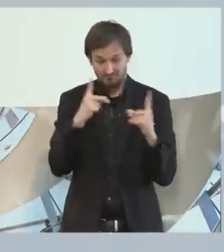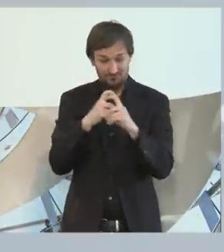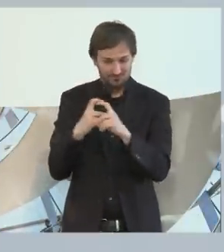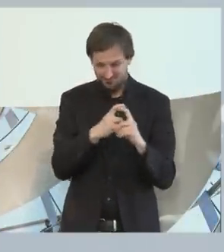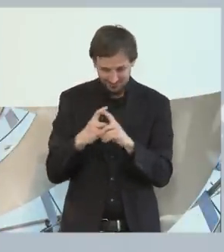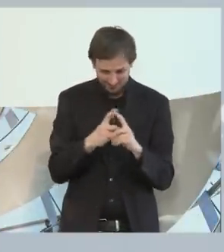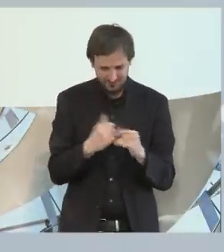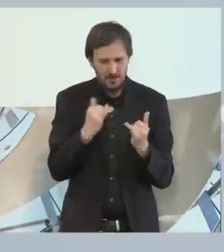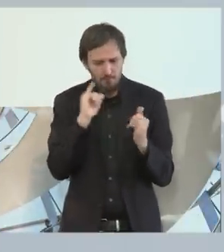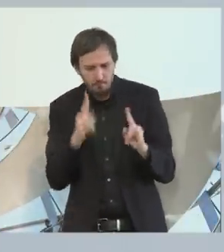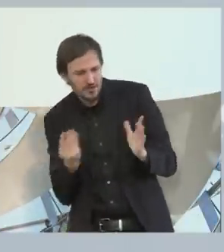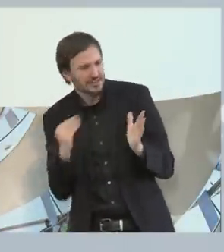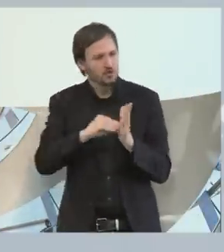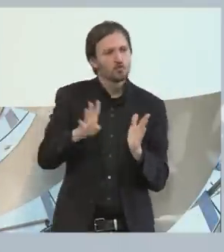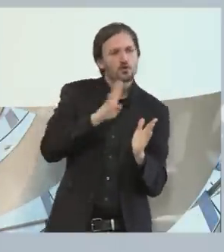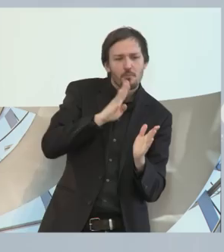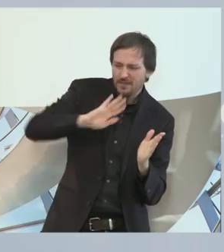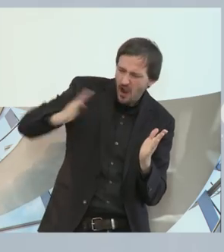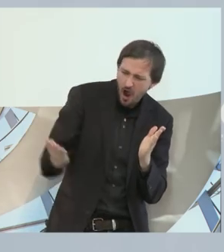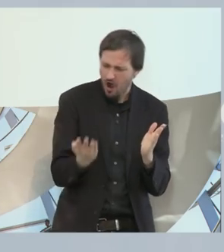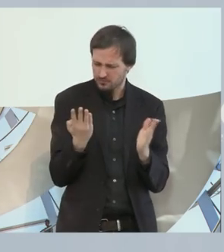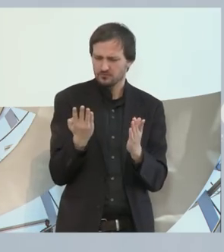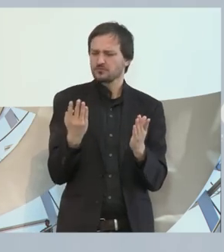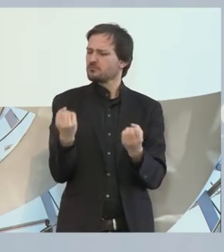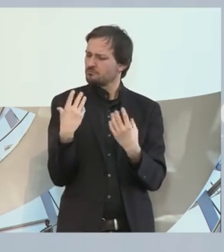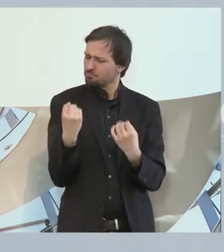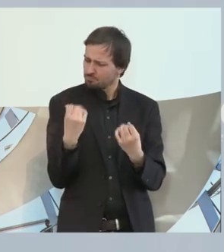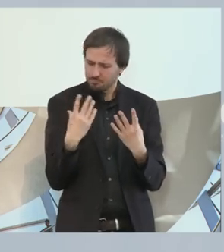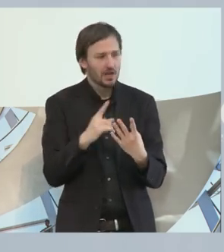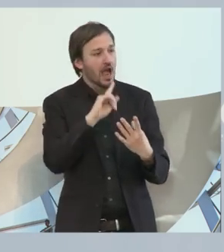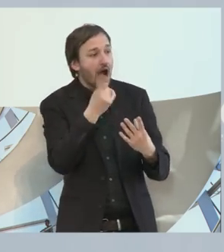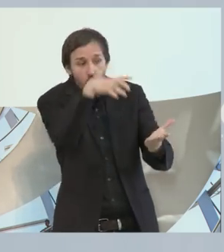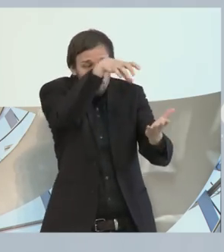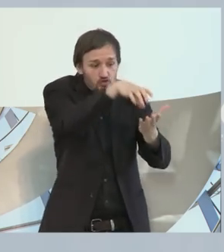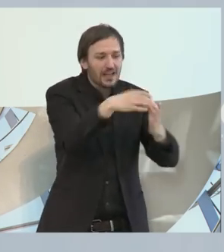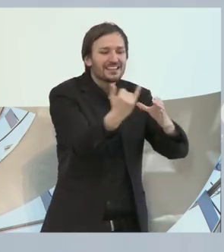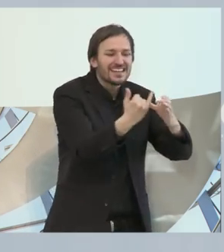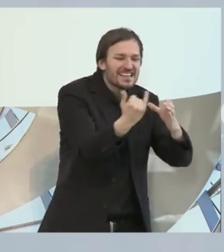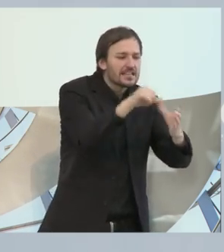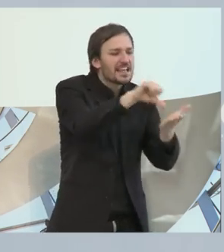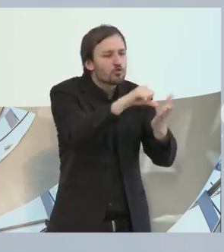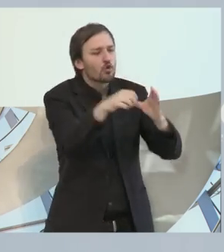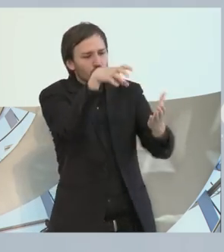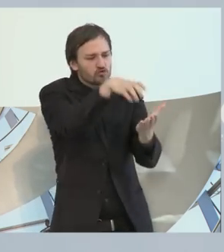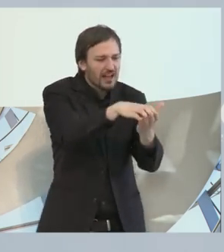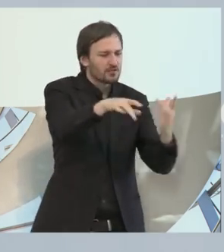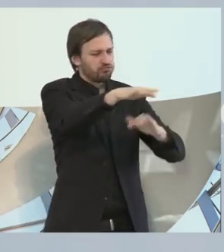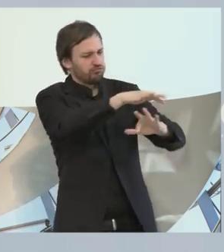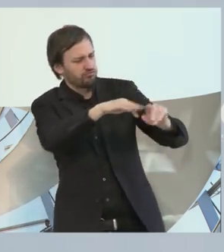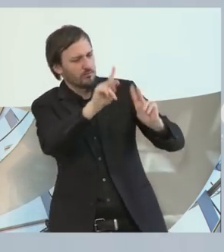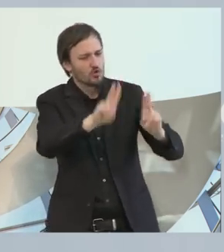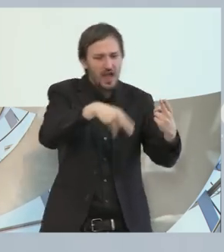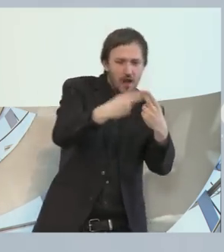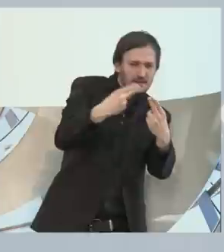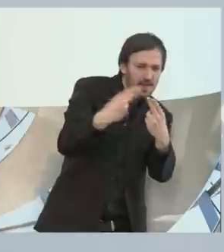nachzuvollziehen. Es geht um Innenstädte, die menschengerecht sind, um eine vitalisierende Innenstadt. Und wenn